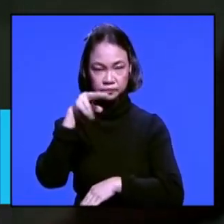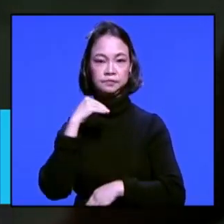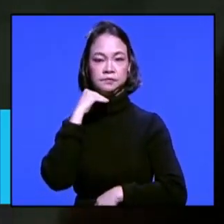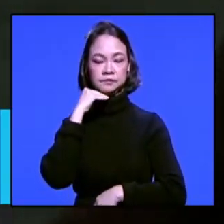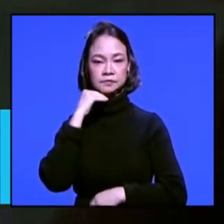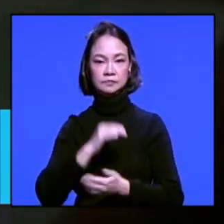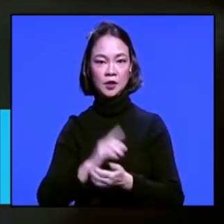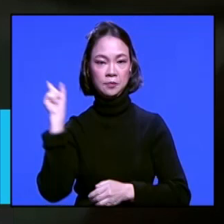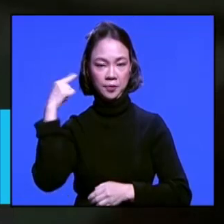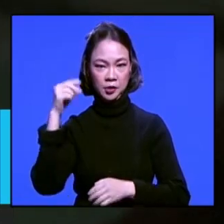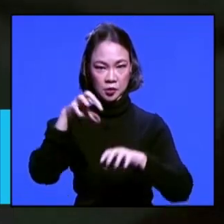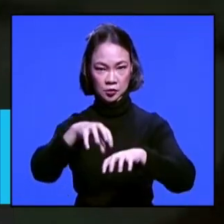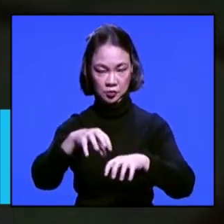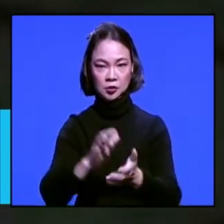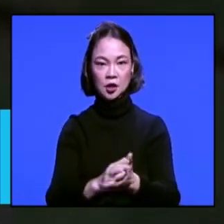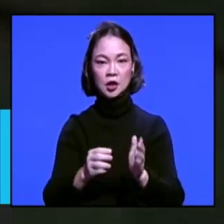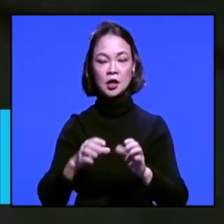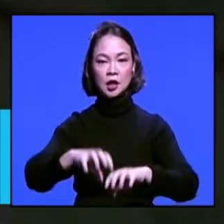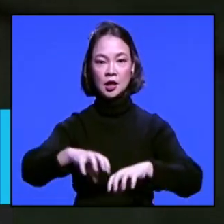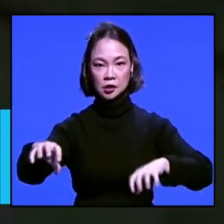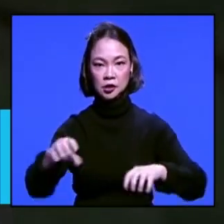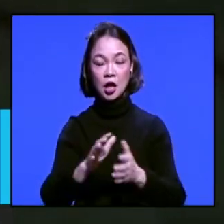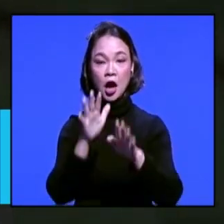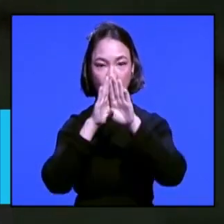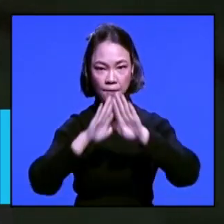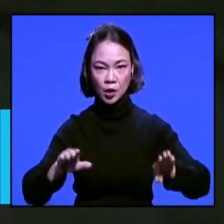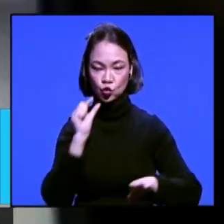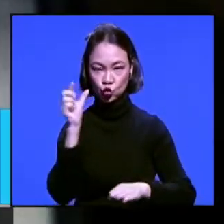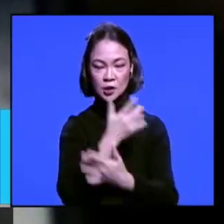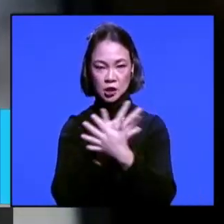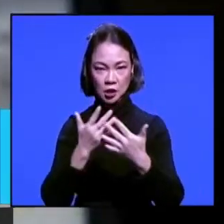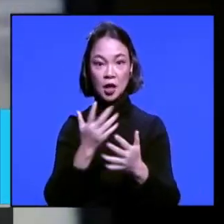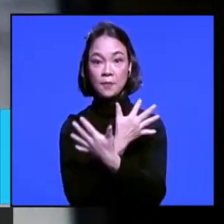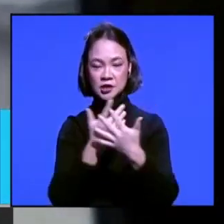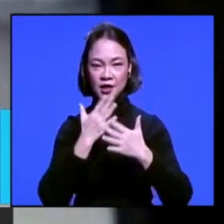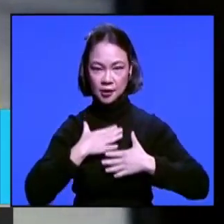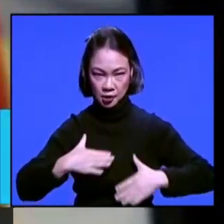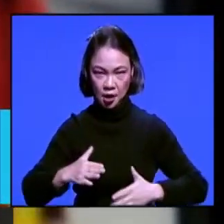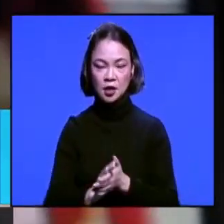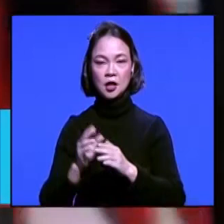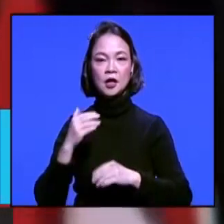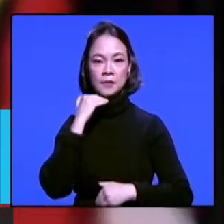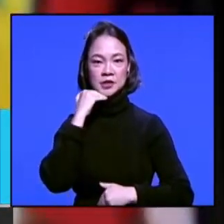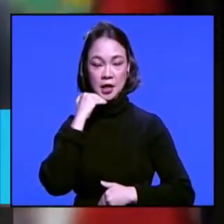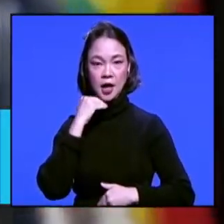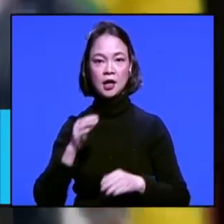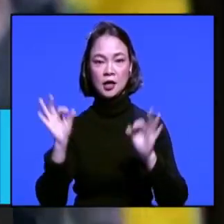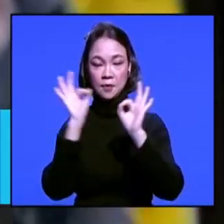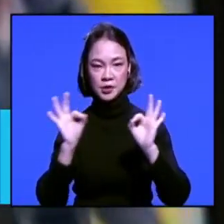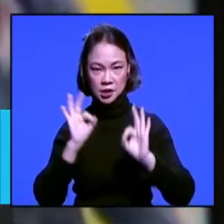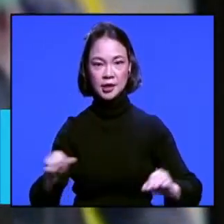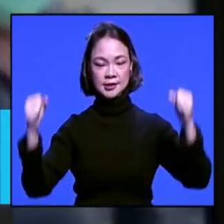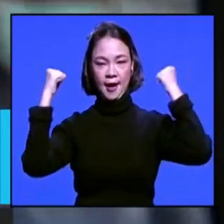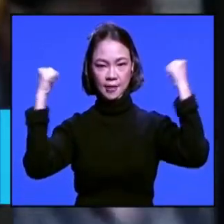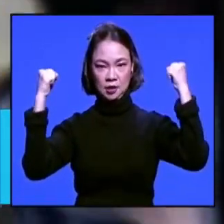Pemerintah menjamin lokasi karantina aman bagi warga setempat. Sehingga masyarakat bisa tetap tenang sambil terus menjaga kebersihan dan kesehatan. Tim Liputan